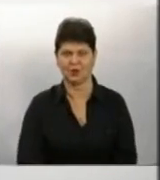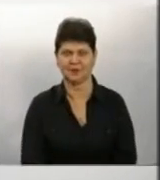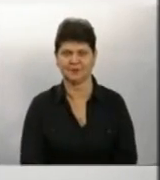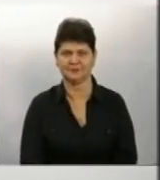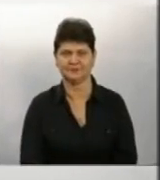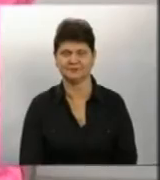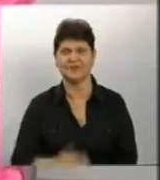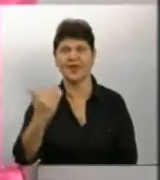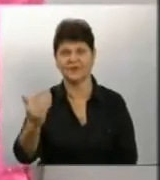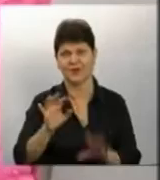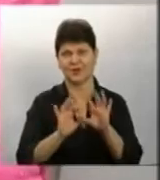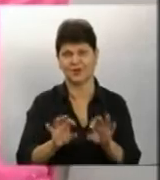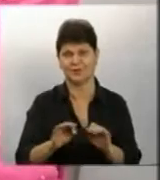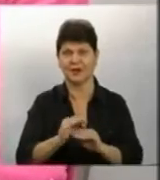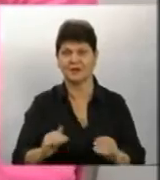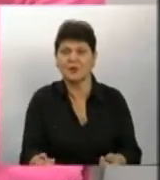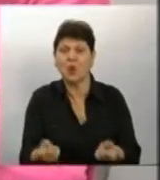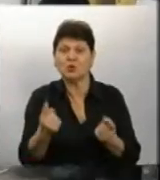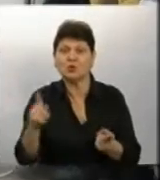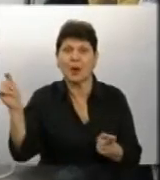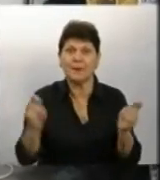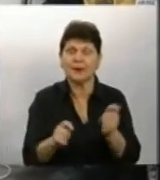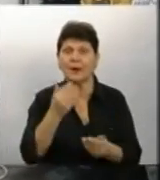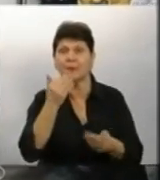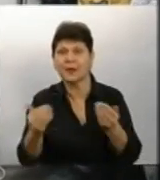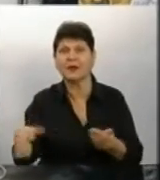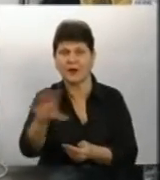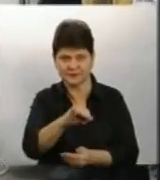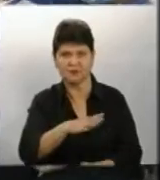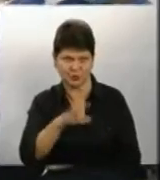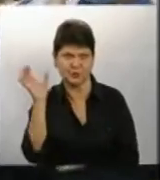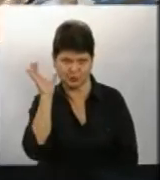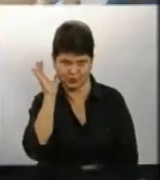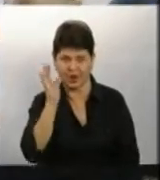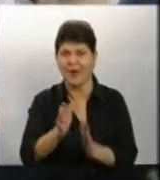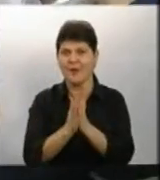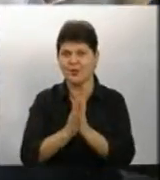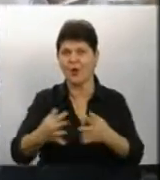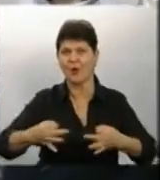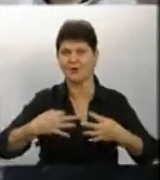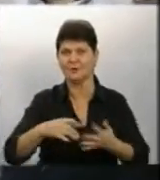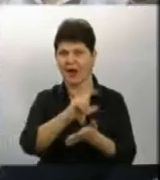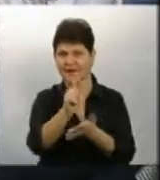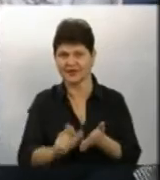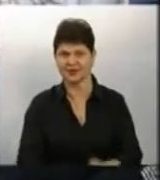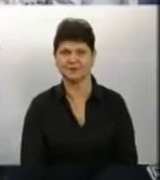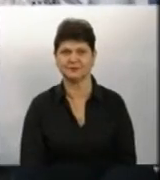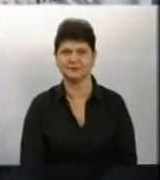Він розповідає дітям, звідки приїхав, питає, чи усі були слухняними та просить розповісти віршик